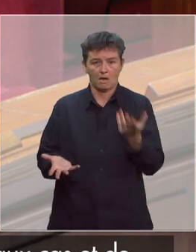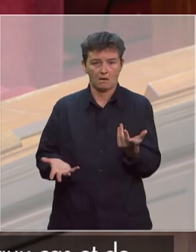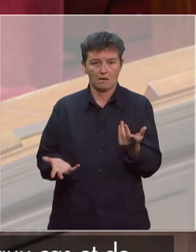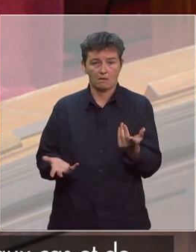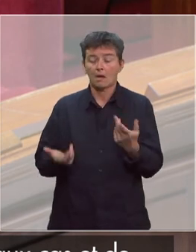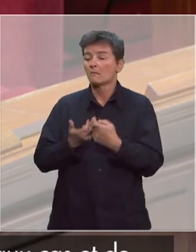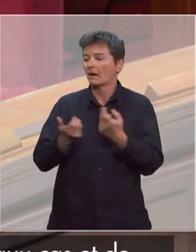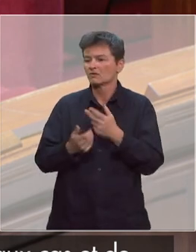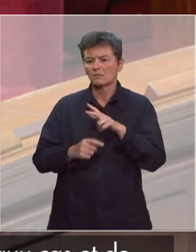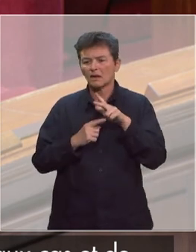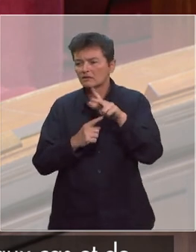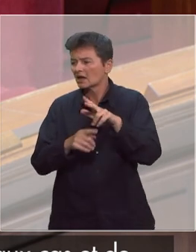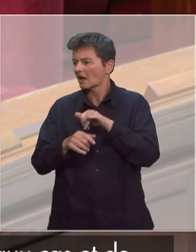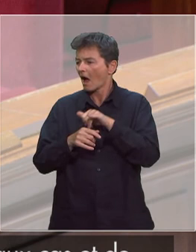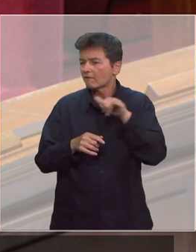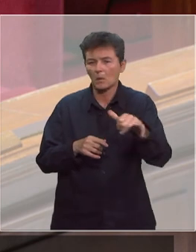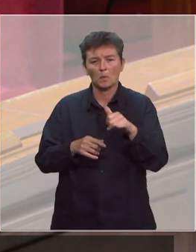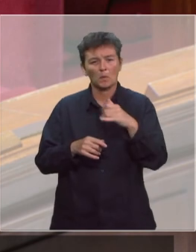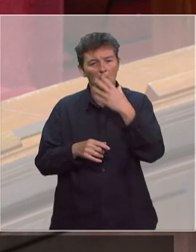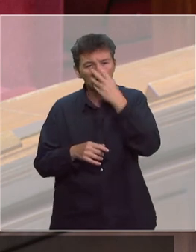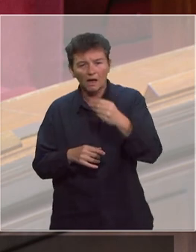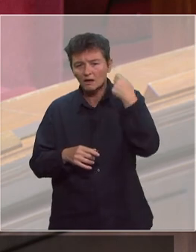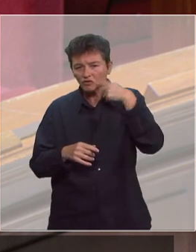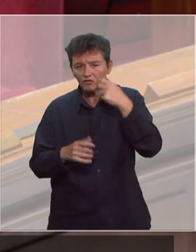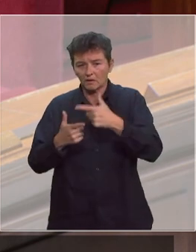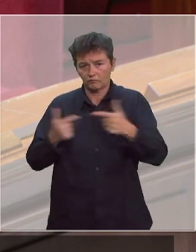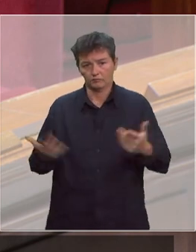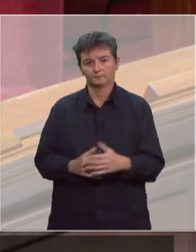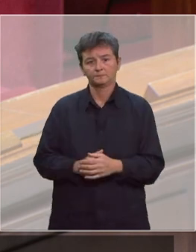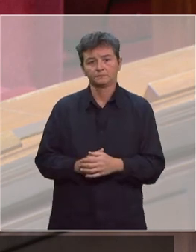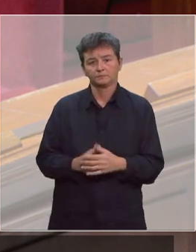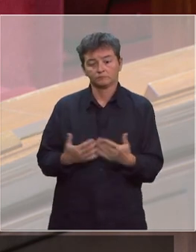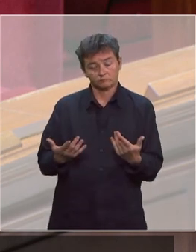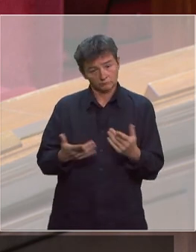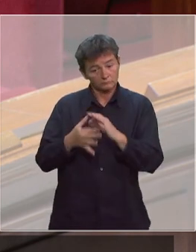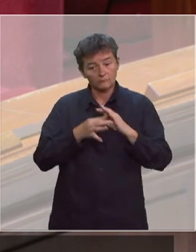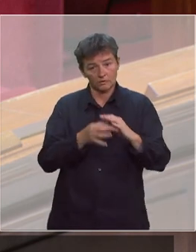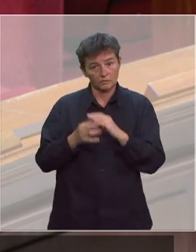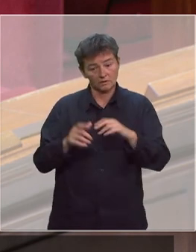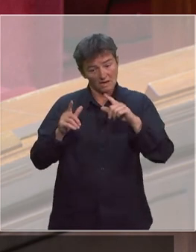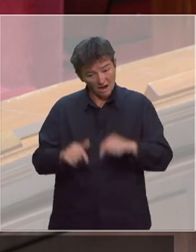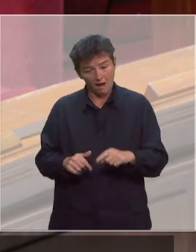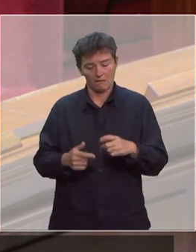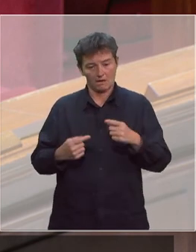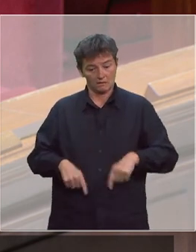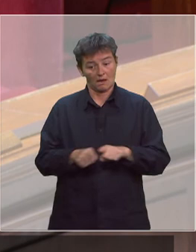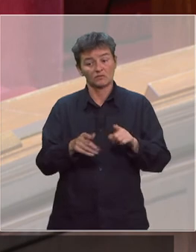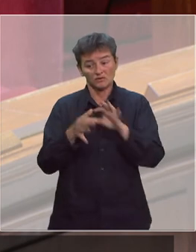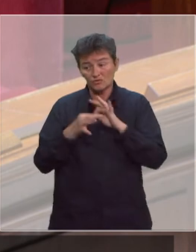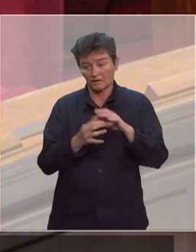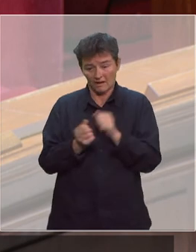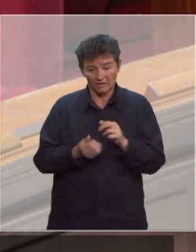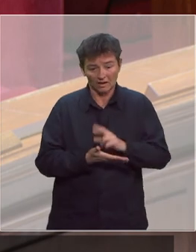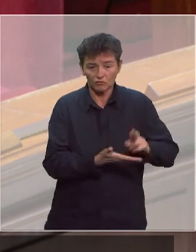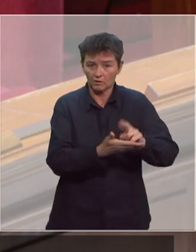TGV, des avions, des hélicoptères. Je crois que la solidarité de l'Etat vis-à-vis des territoires qui étaient en tension et la solidarité des régions vis-à-vis des régions en tension